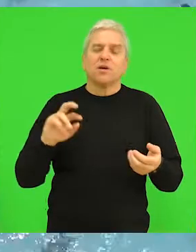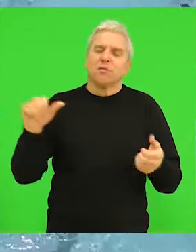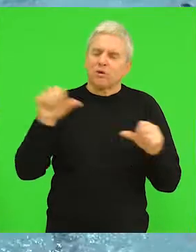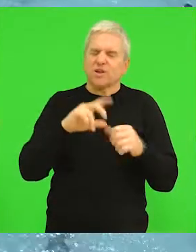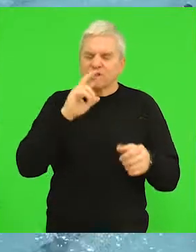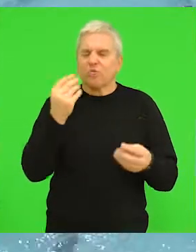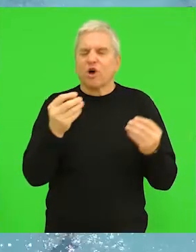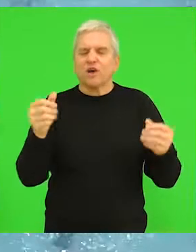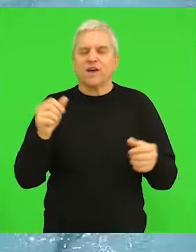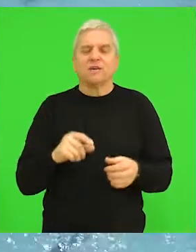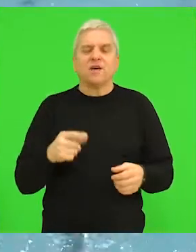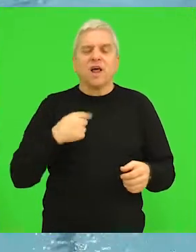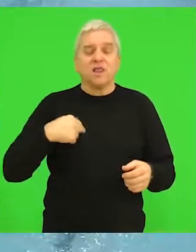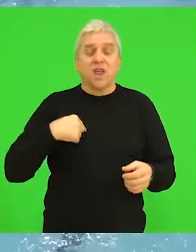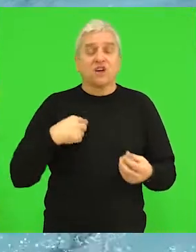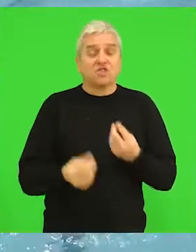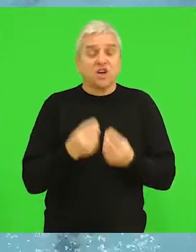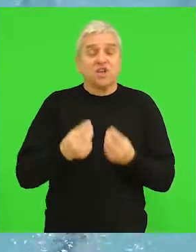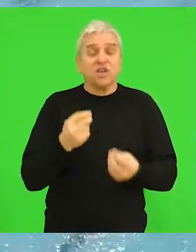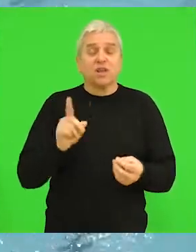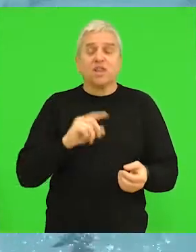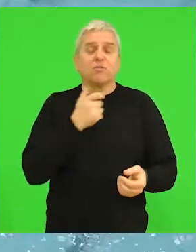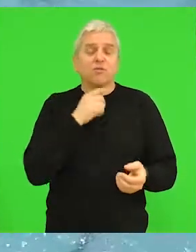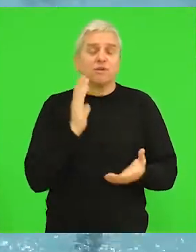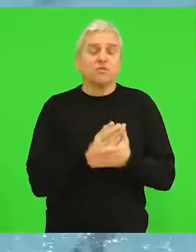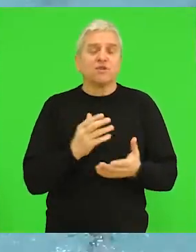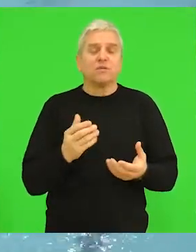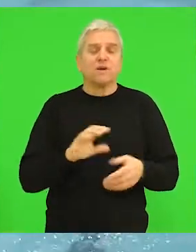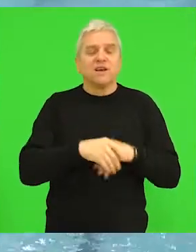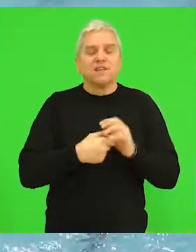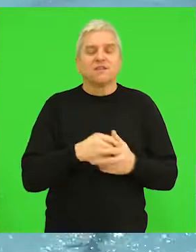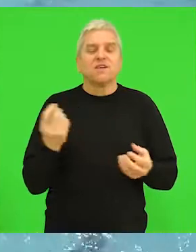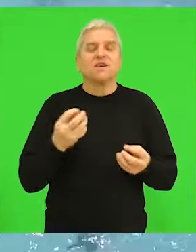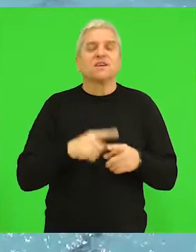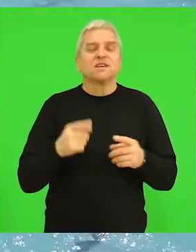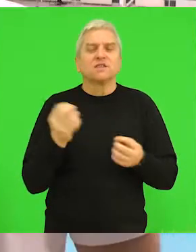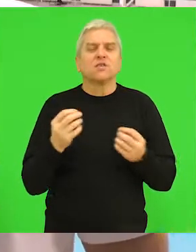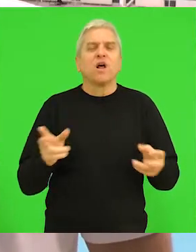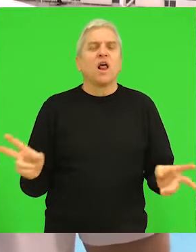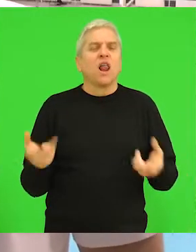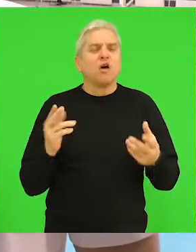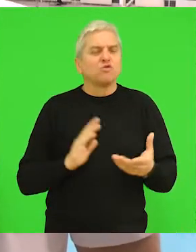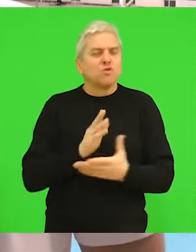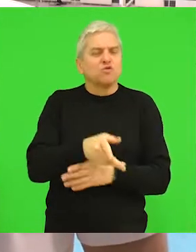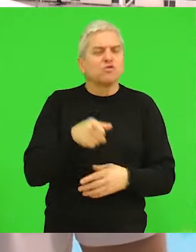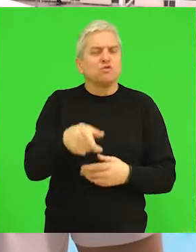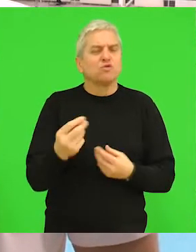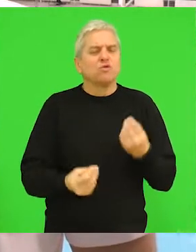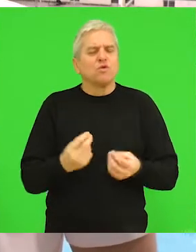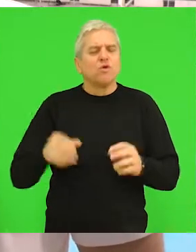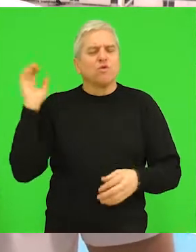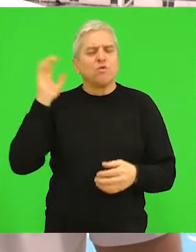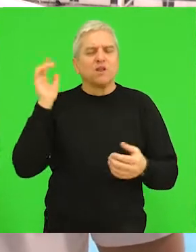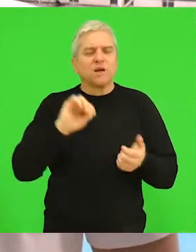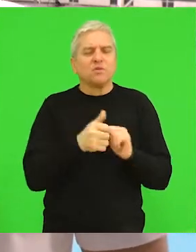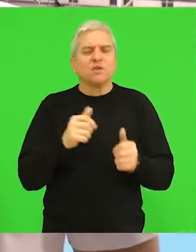račune. Što se tiče naše igre ne mogu da budem zadovoljan ne mogu da budem zadovoljan zašto smo olako ušli u utakmicu što se je